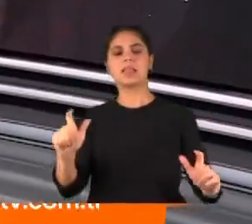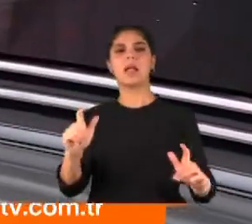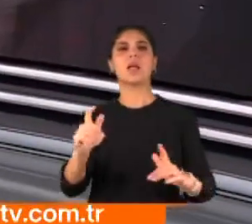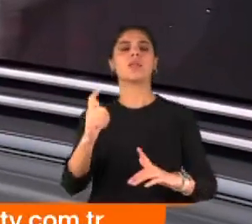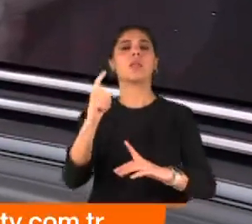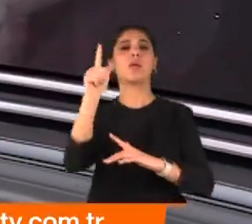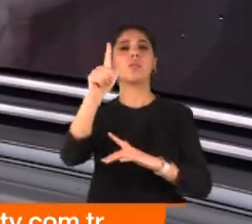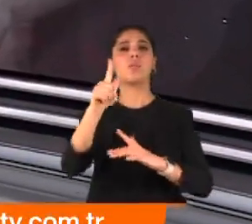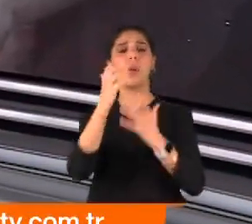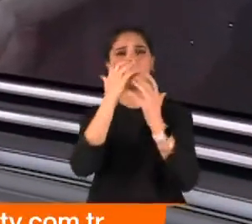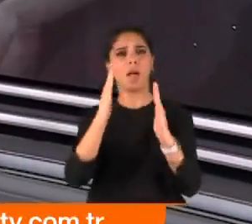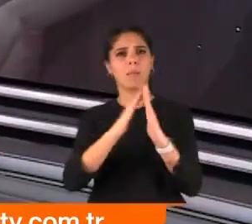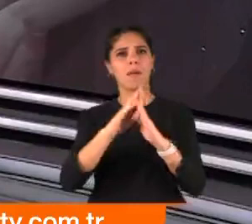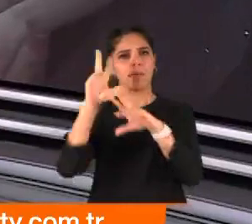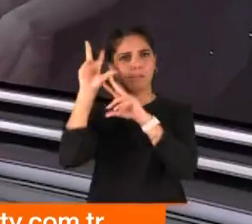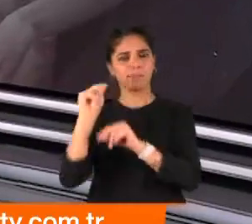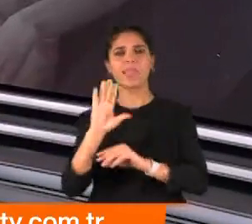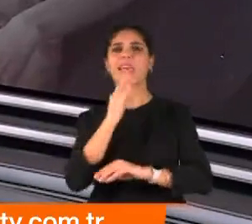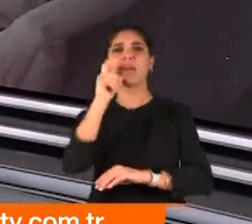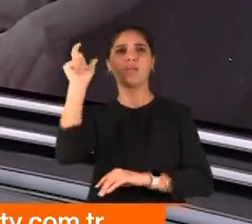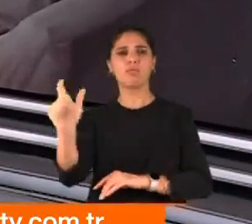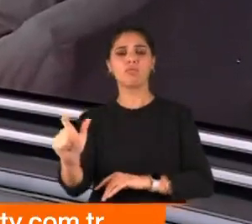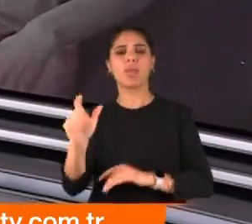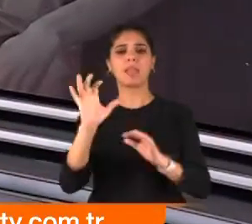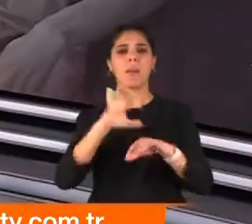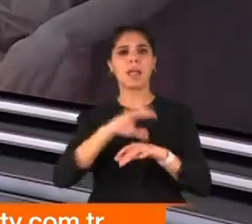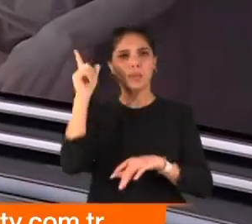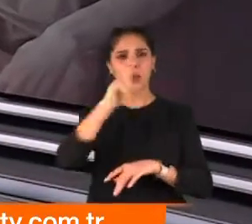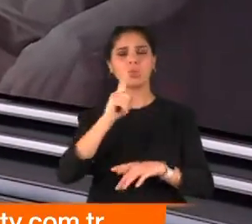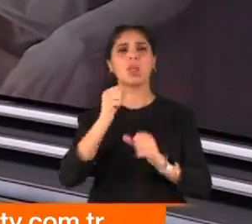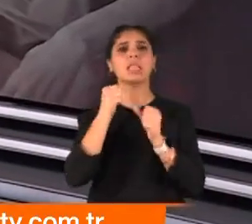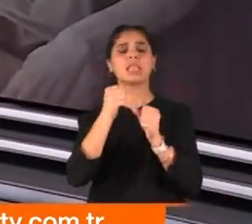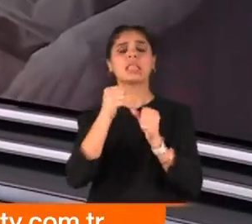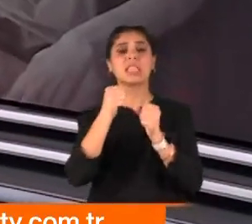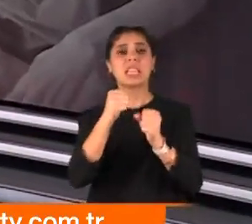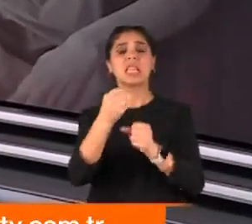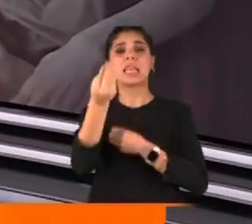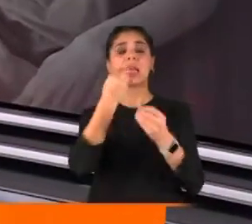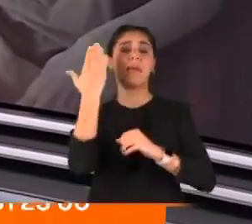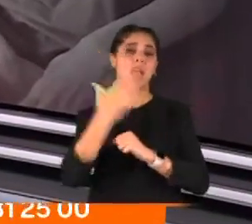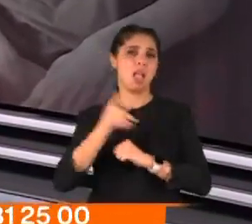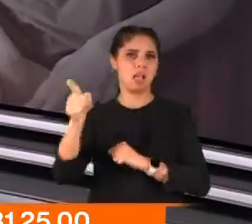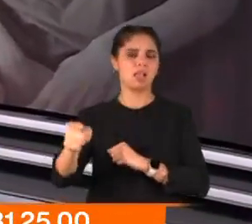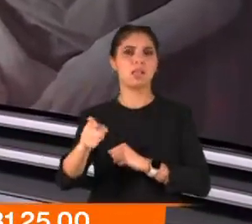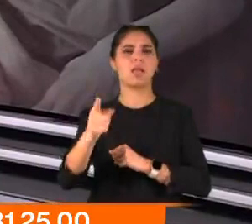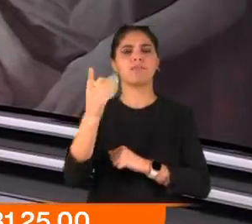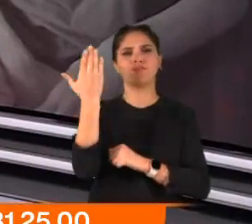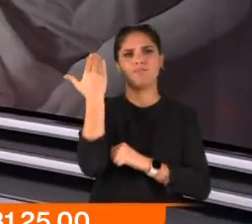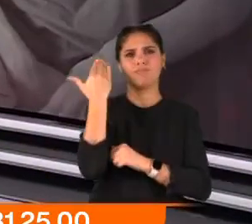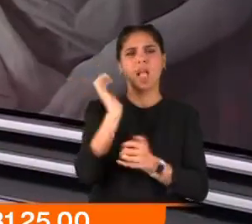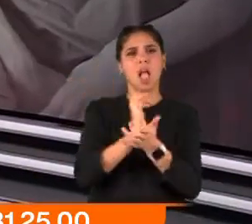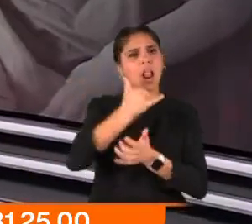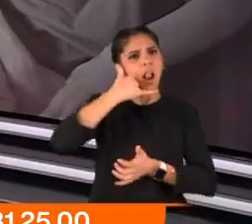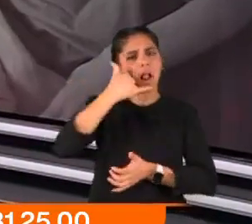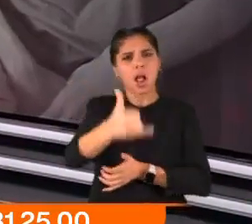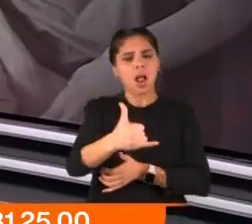kalıyordu. Genç adamın rahatsızlığından dolayı katı yiyecek yemesi yasaktı. Yakın zaman önce ailesine bir telefon geldi, kahreden bir